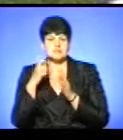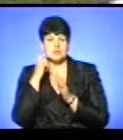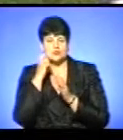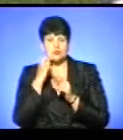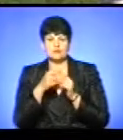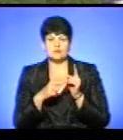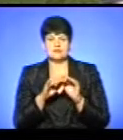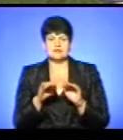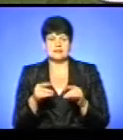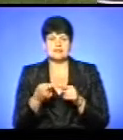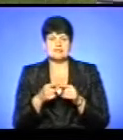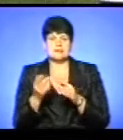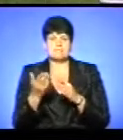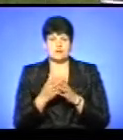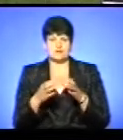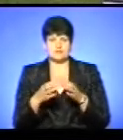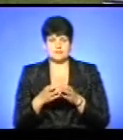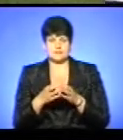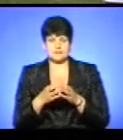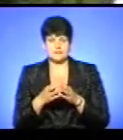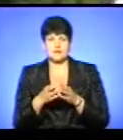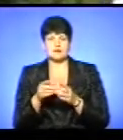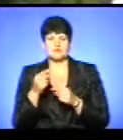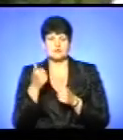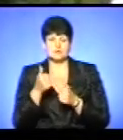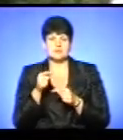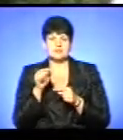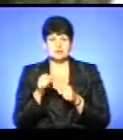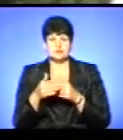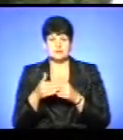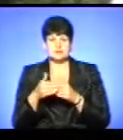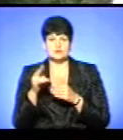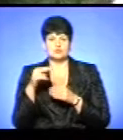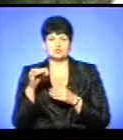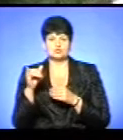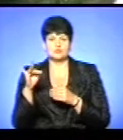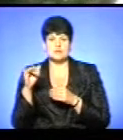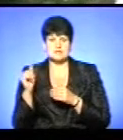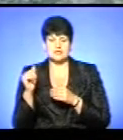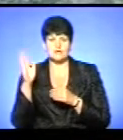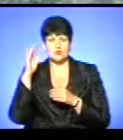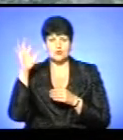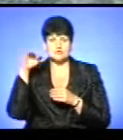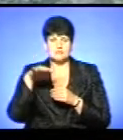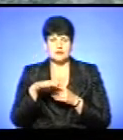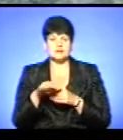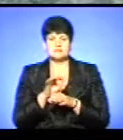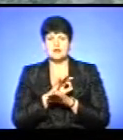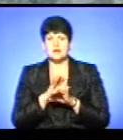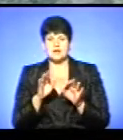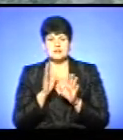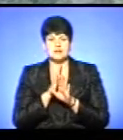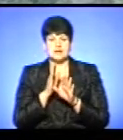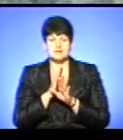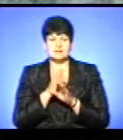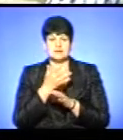Половина з них – діти пільгових категорій. Переваги закладу розташування неподалік Джуринського водоспаду і цілющий мікроклімат цієї місцини на